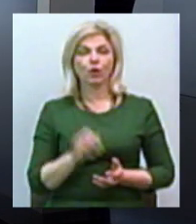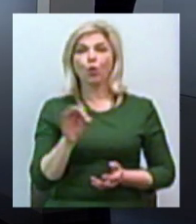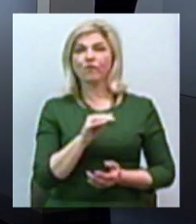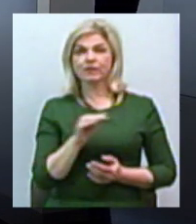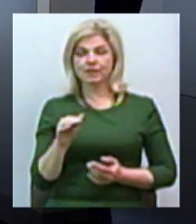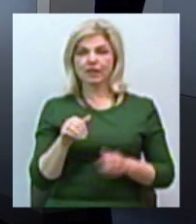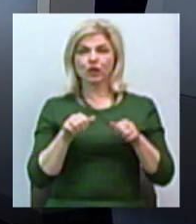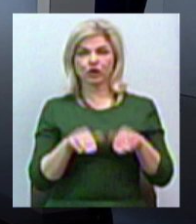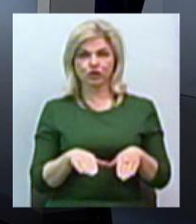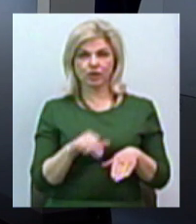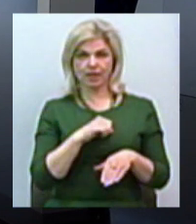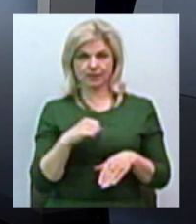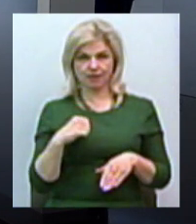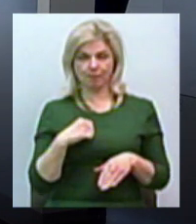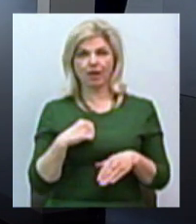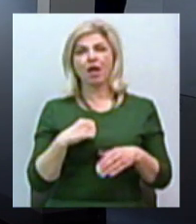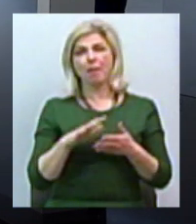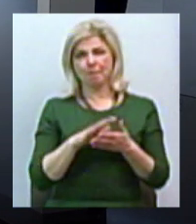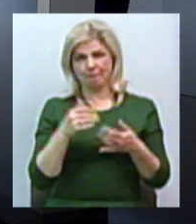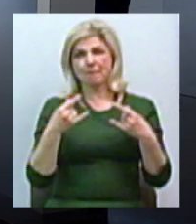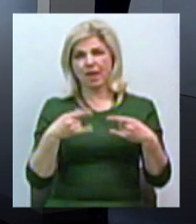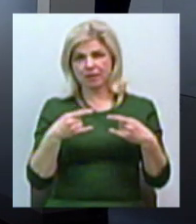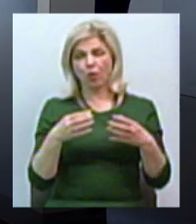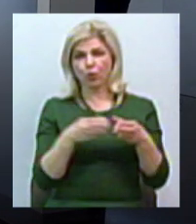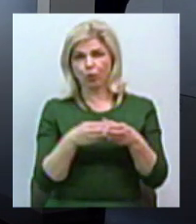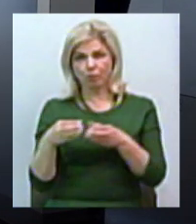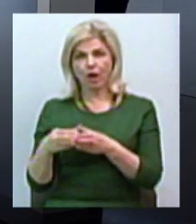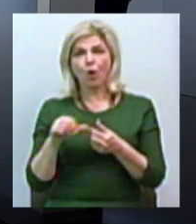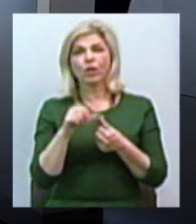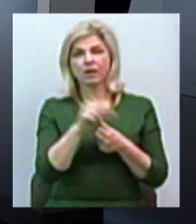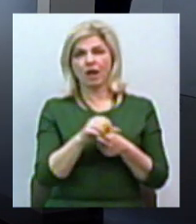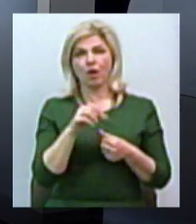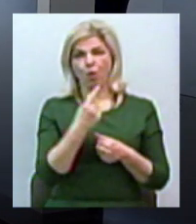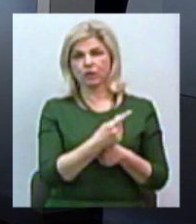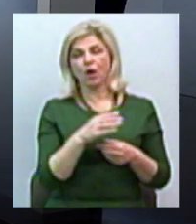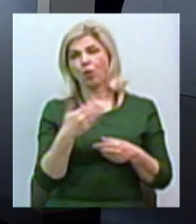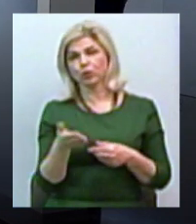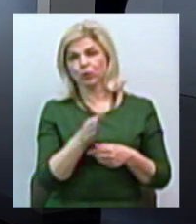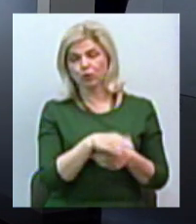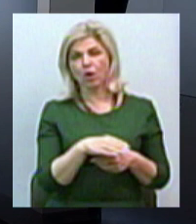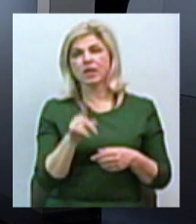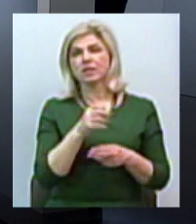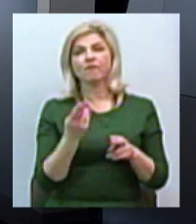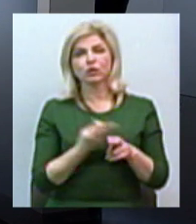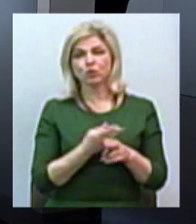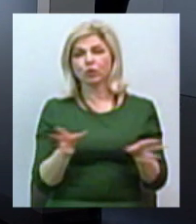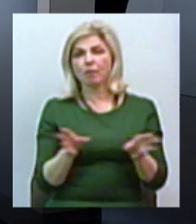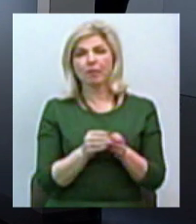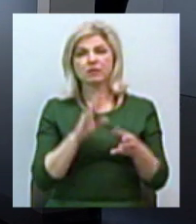рішення прийняли самі медіагрупи, окремо одна від одної, за відсутності будь-якого зговору,